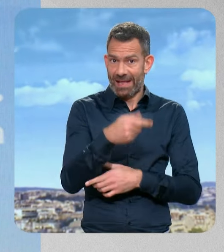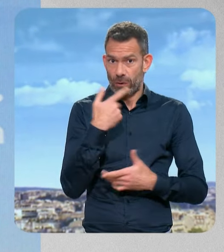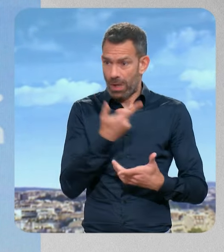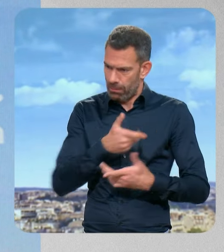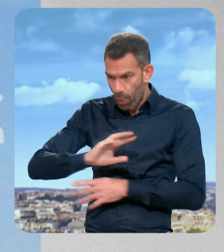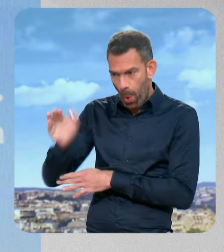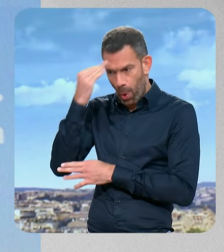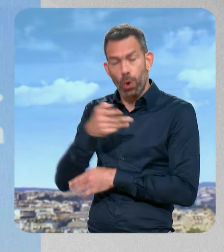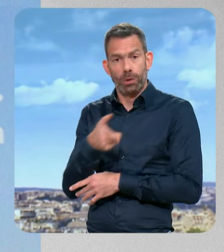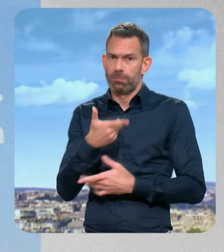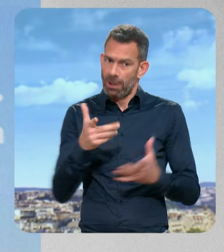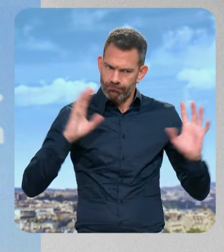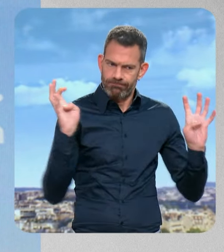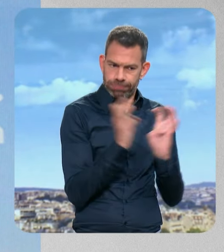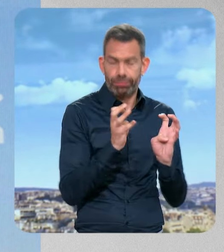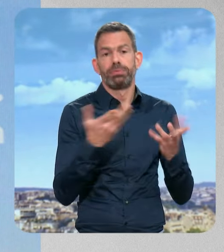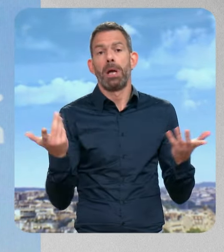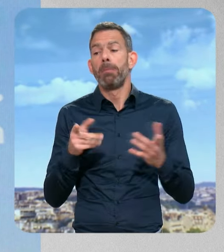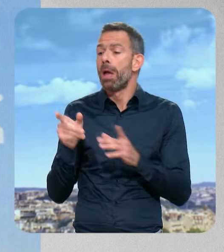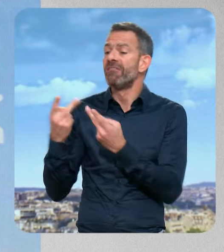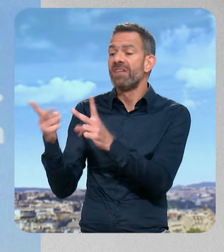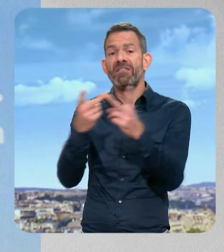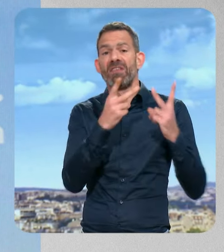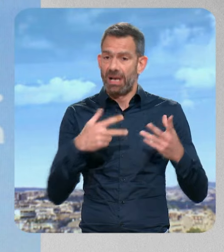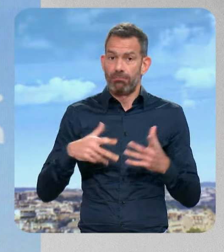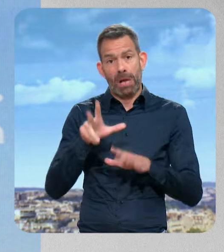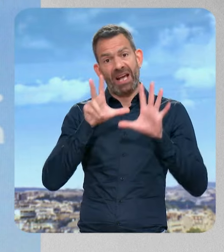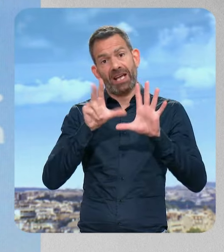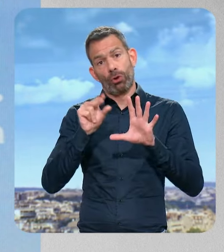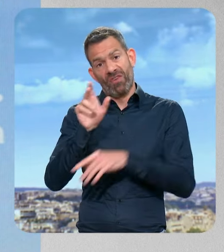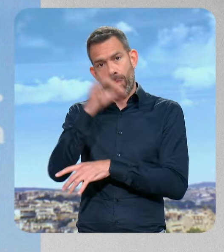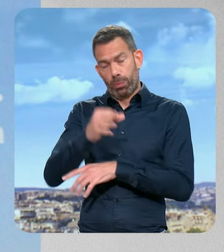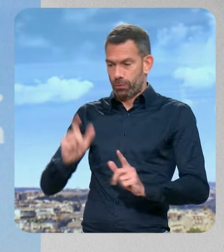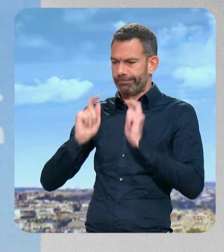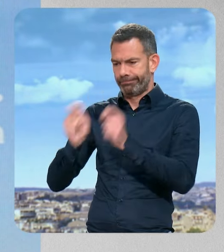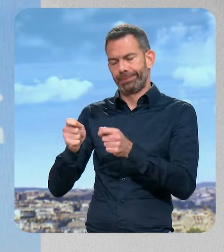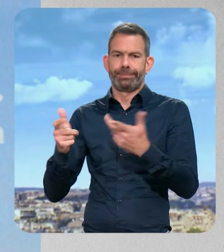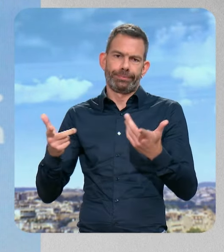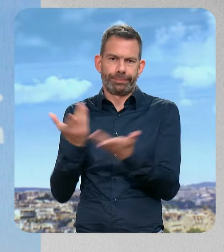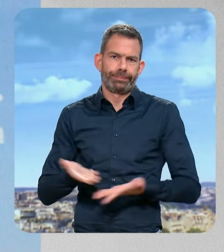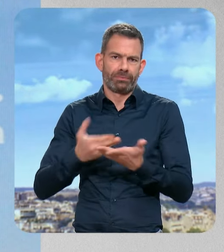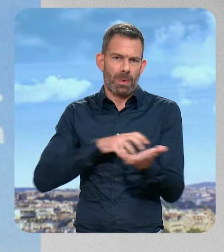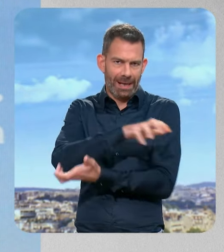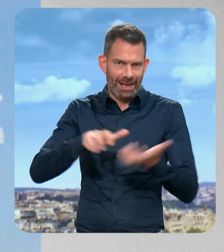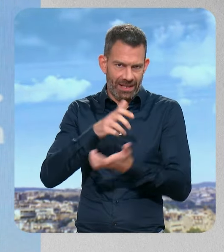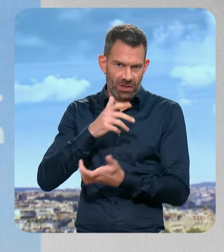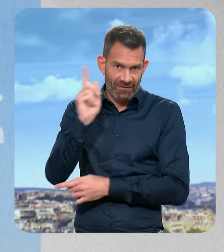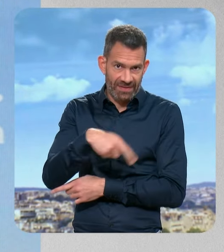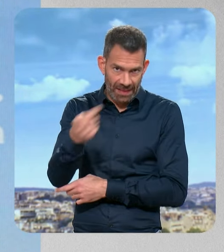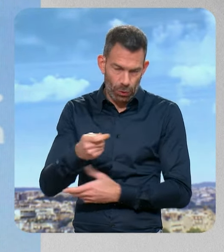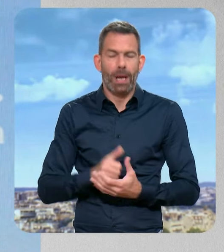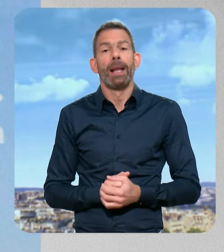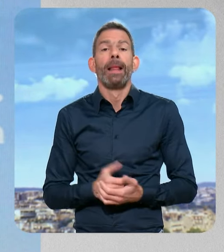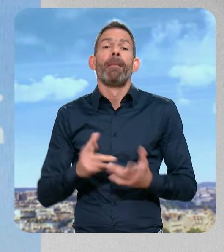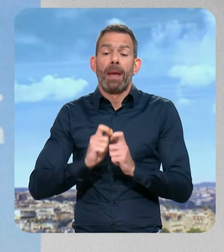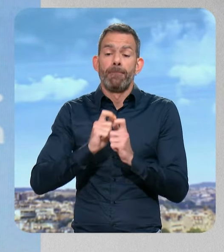construction s'est réunie et 80% des communes ont été reconnues en état de catastrophe naturelle. Les choses vont être notifiées. Ensuite, évidemment,